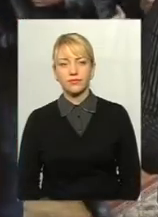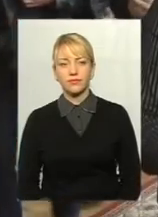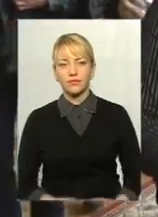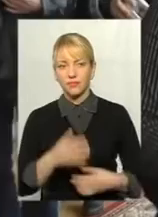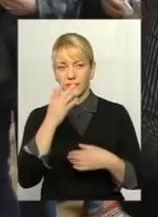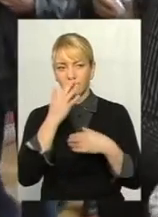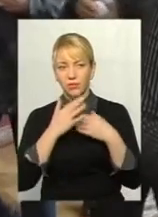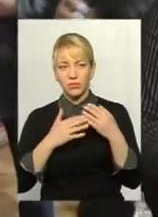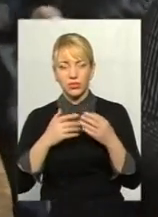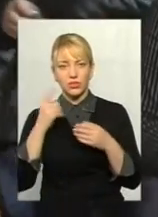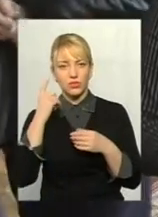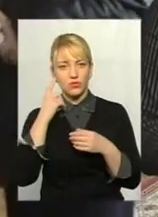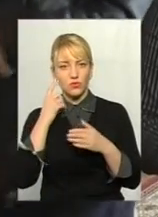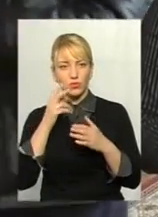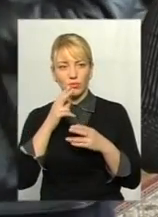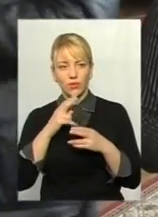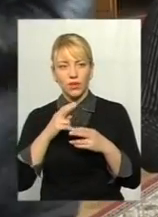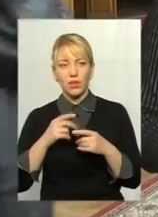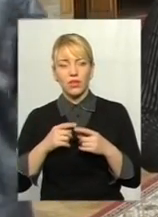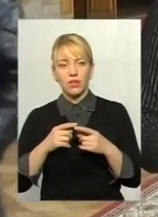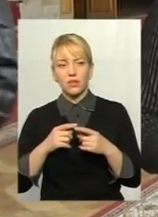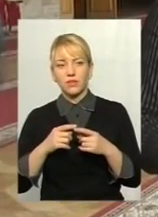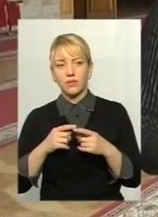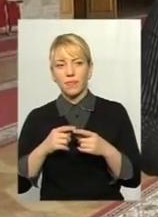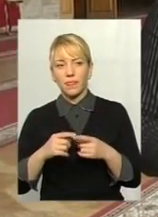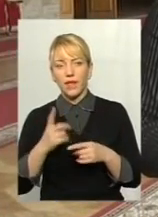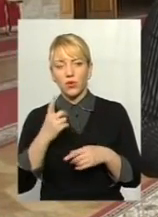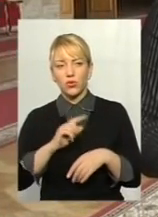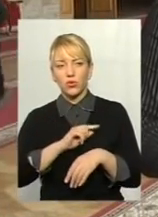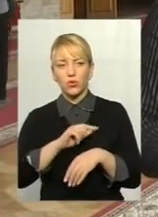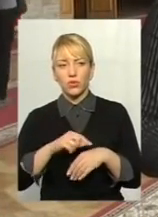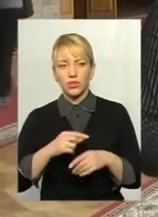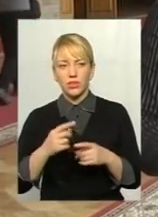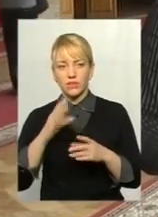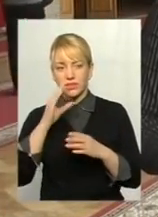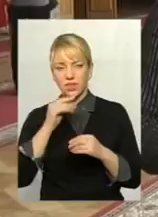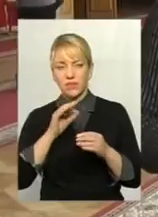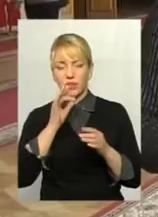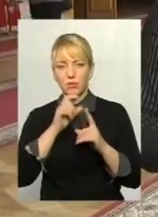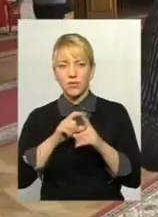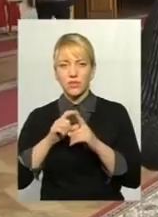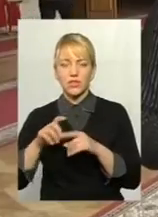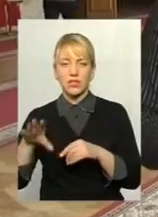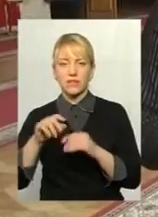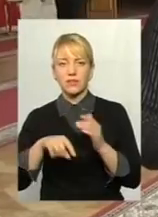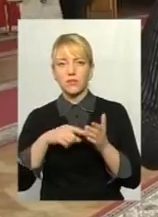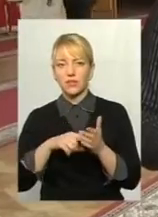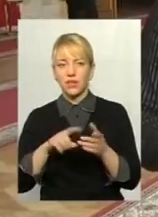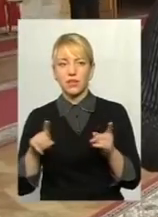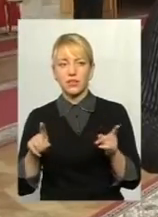стислий графік. Він прилетів гелікоптером буквально на одну годину, проте він встиг відповісти на всі запитання, котрі йому ставили,